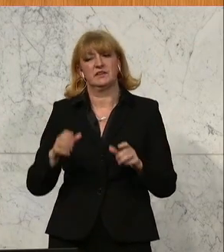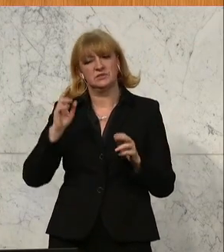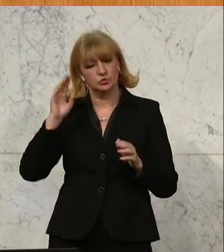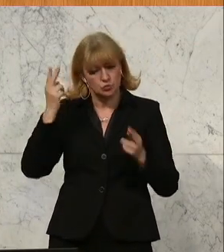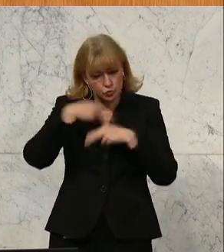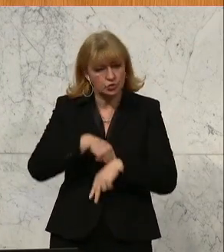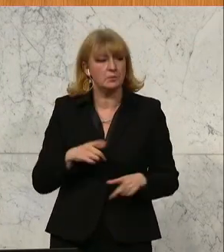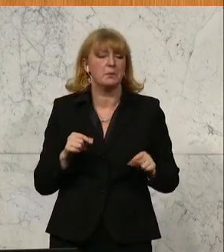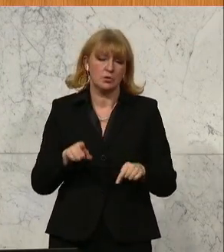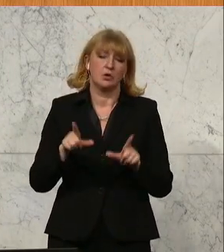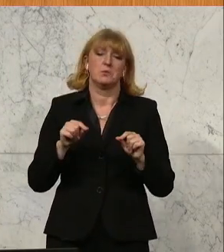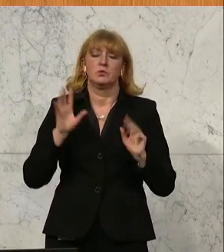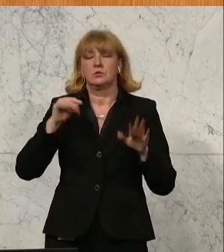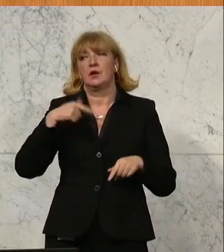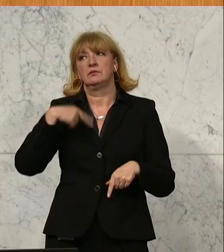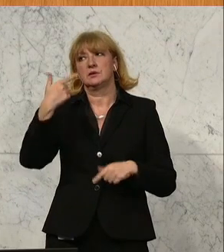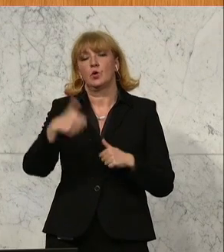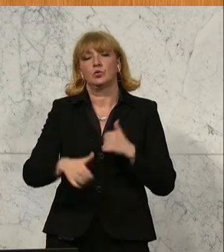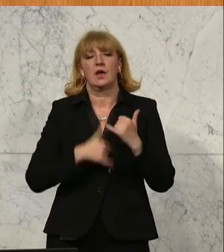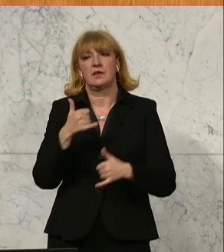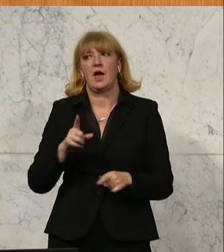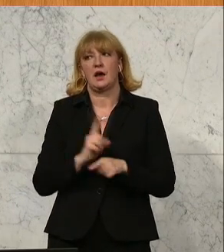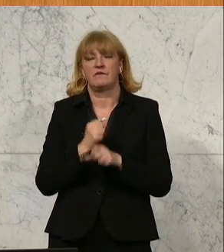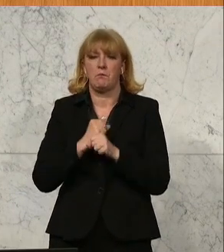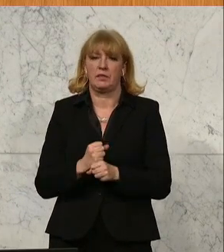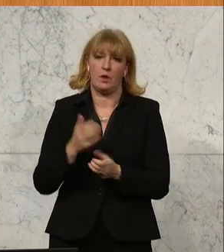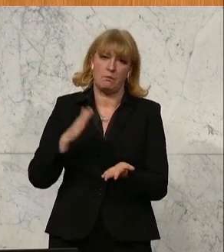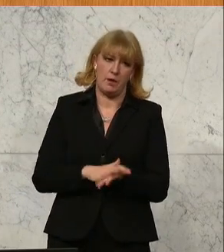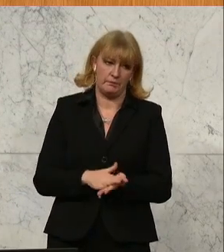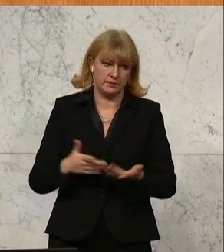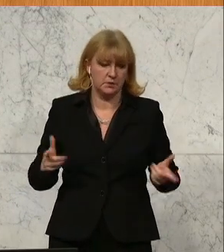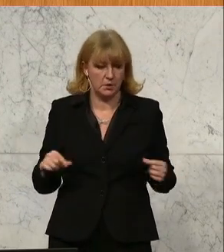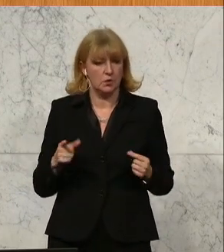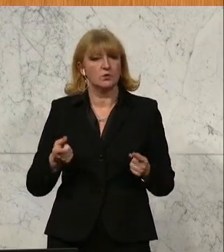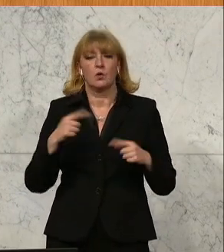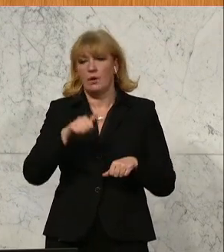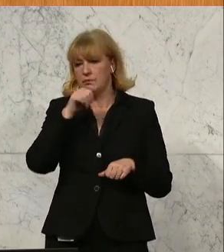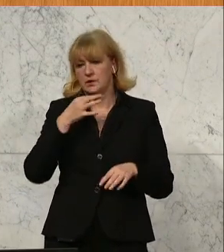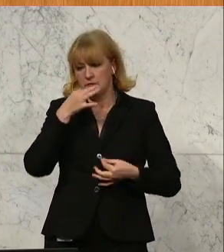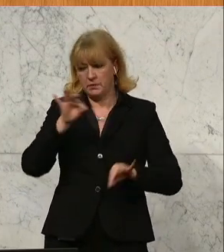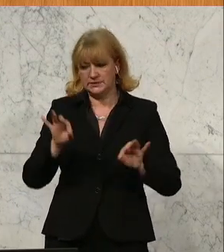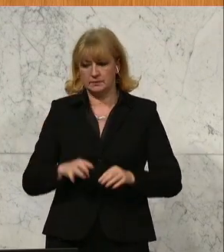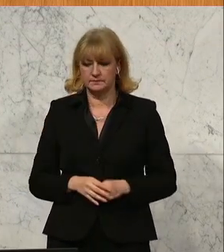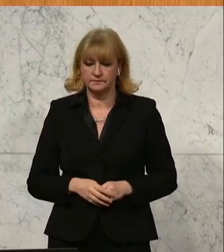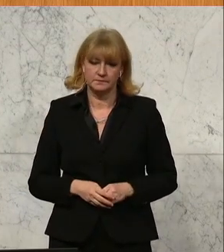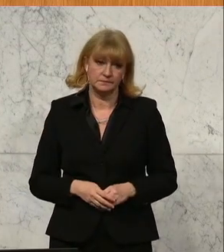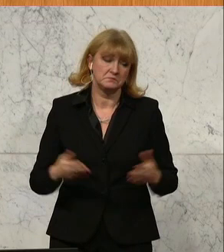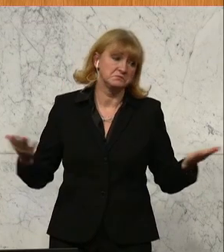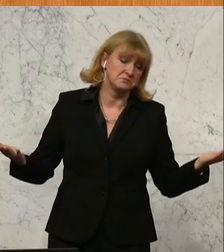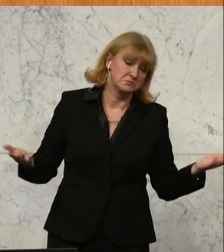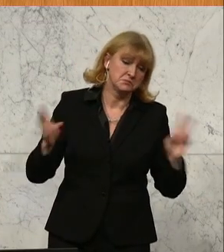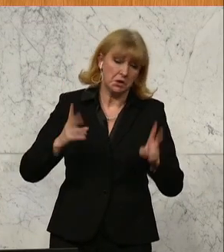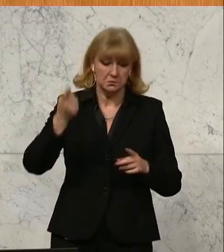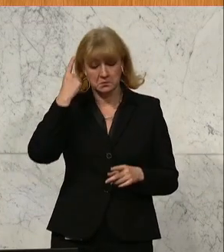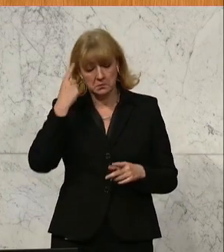vorlegen, auf die nächsten 100 Jahre wieder ein und es wird nicht besser werden. Und jetzt könnte man meinen,